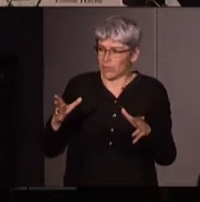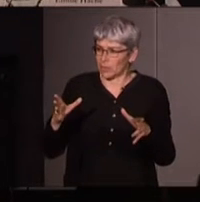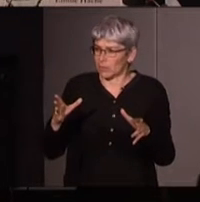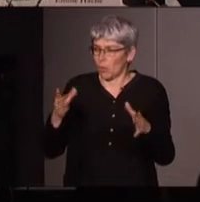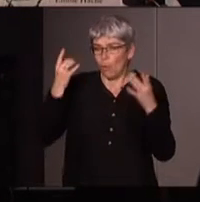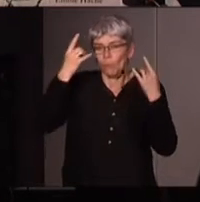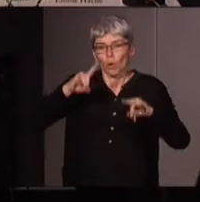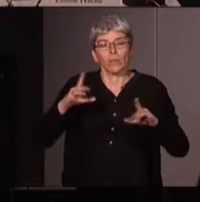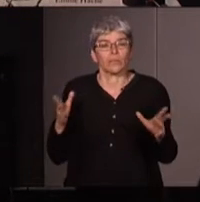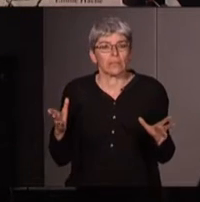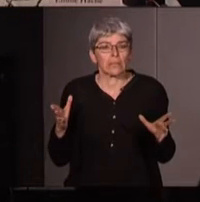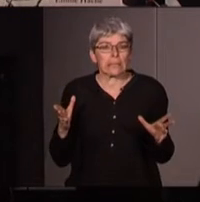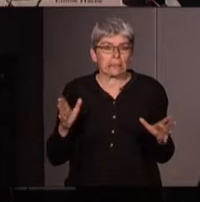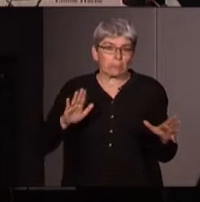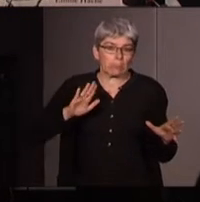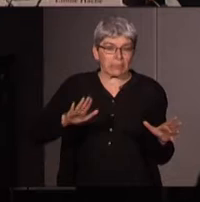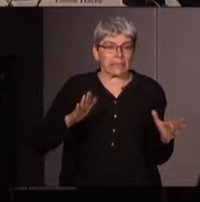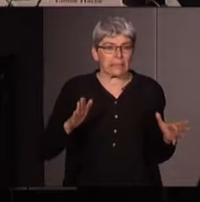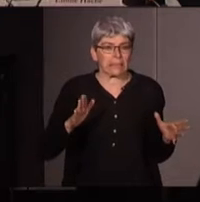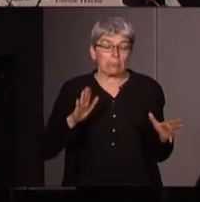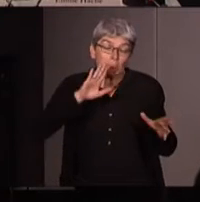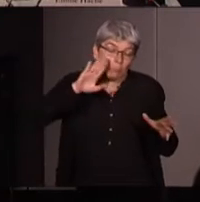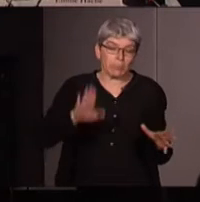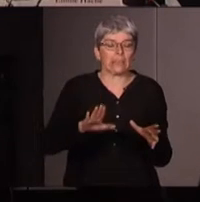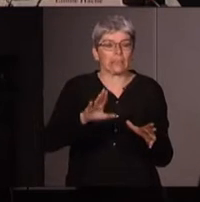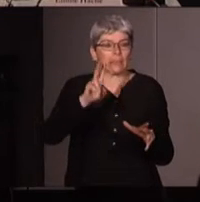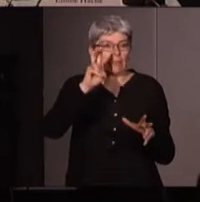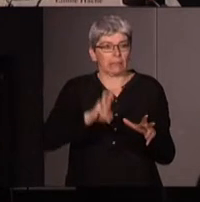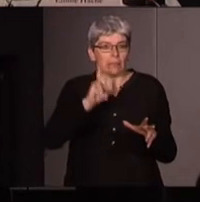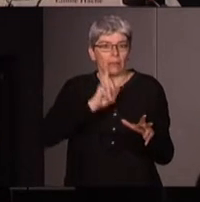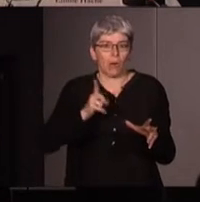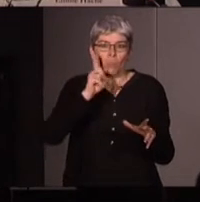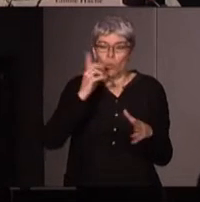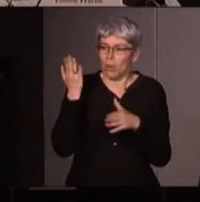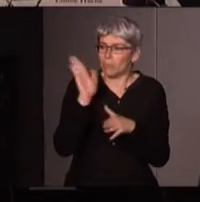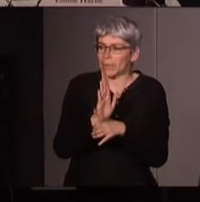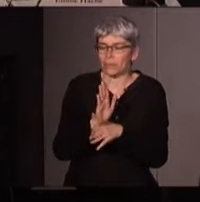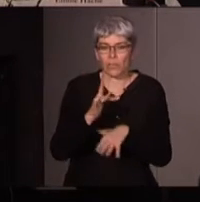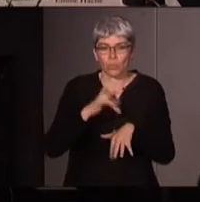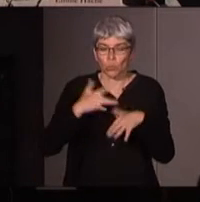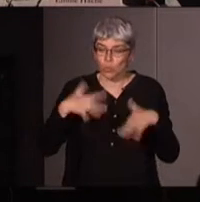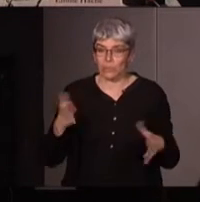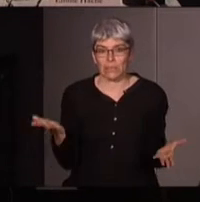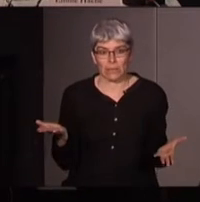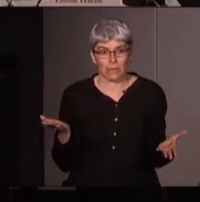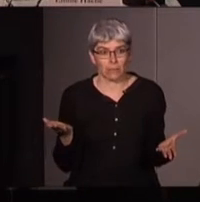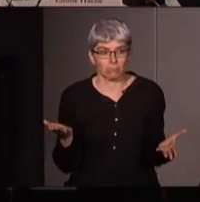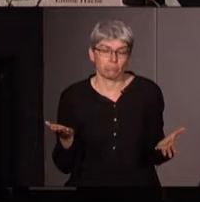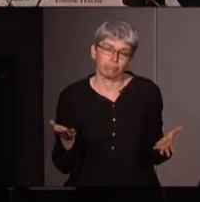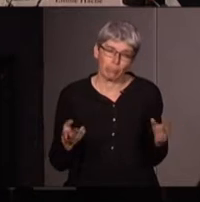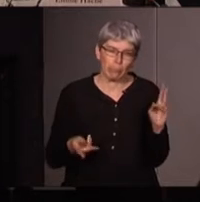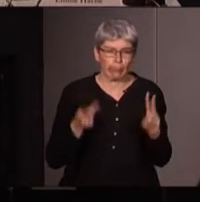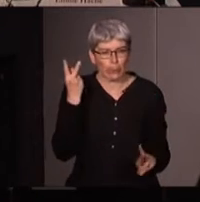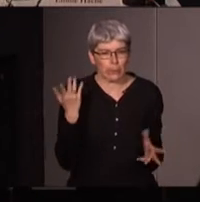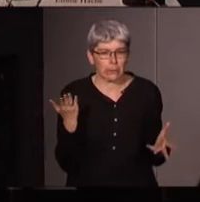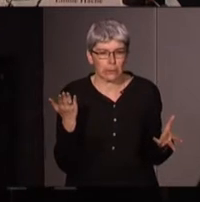appeler des revendications spécifiquement écoféministes puisque dans les présentations qui ont été faites on retire plus